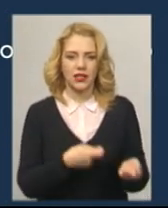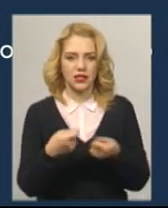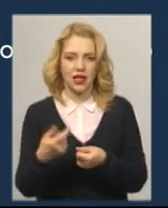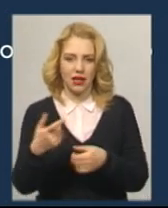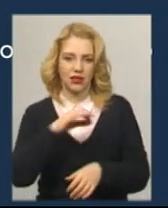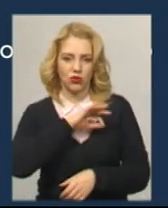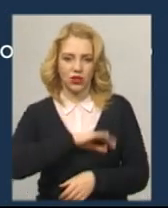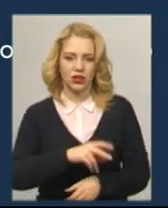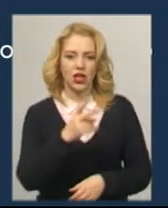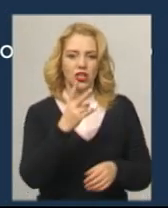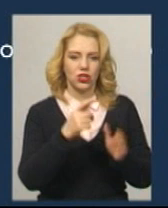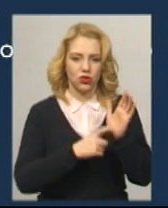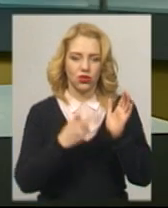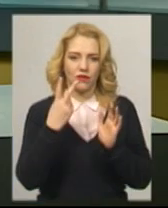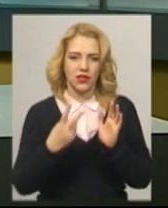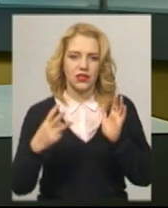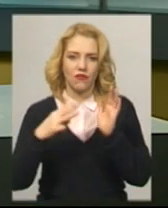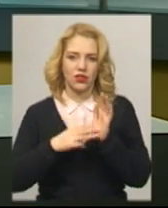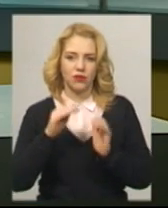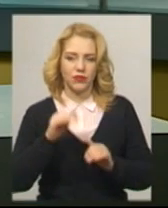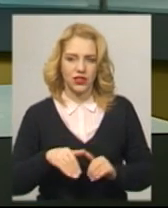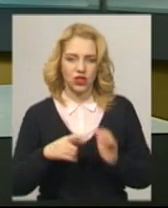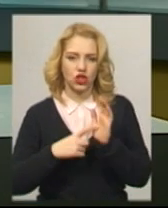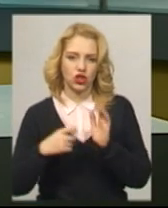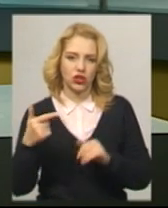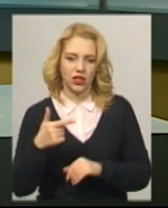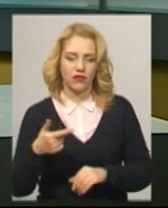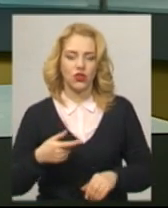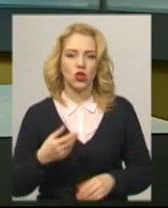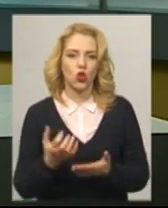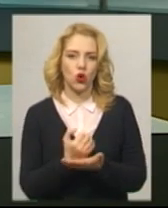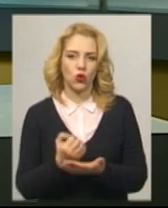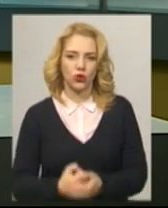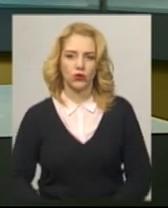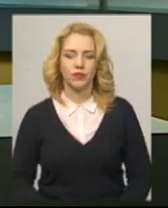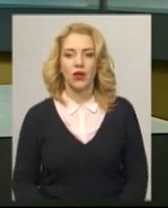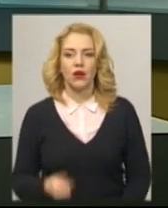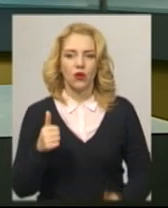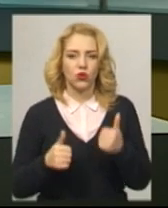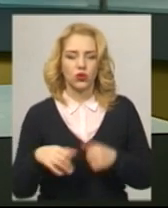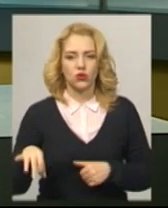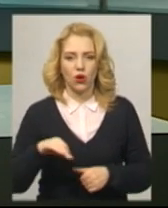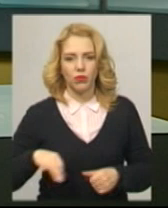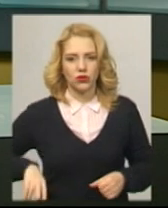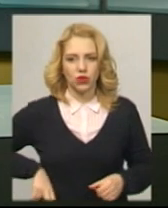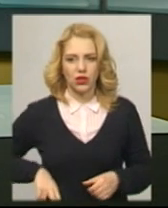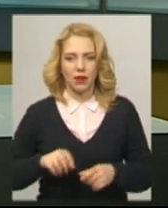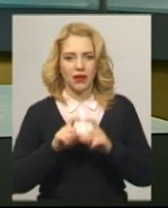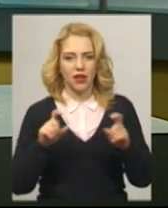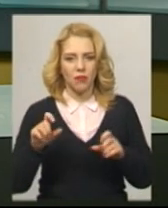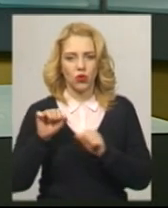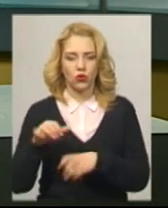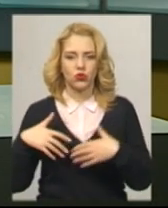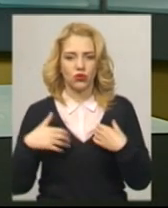тисяч гривень доходу. Конкурс на посаду директора обласного департаменту охорони здоров'я Хмельницької обласній